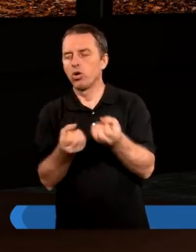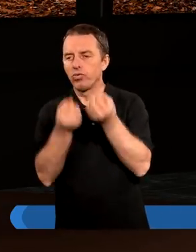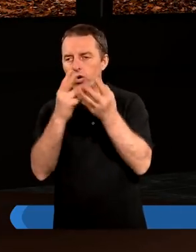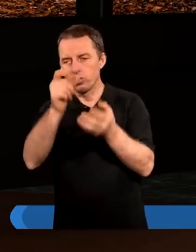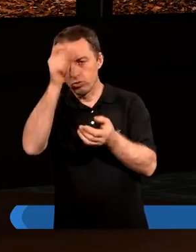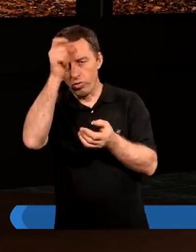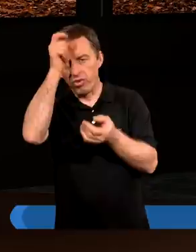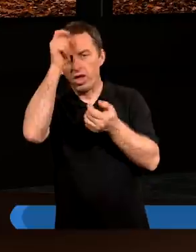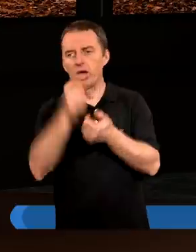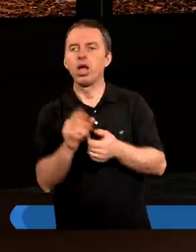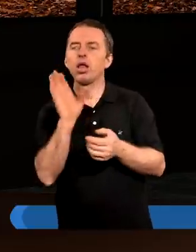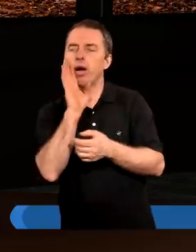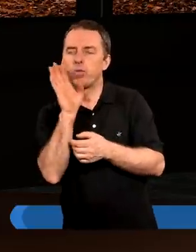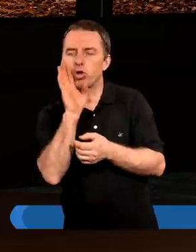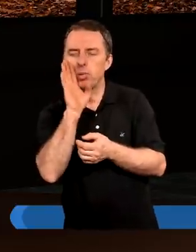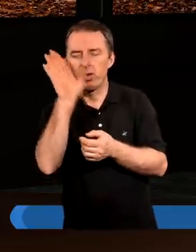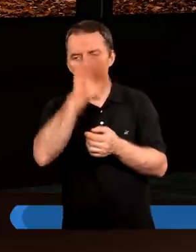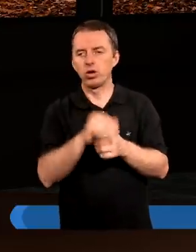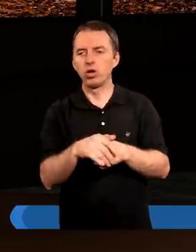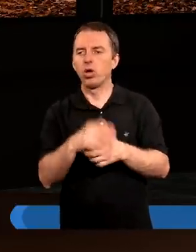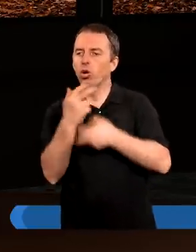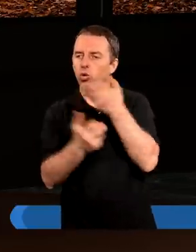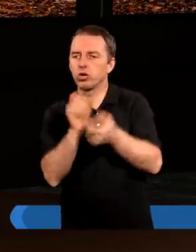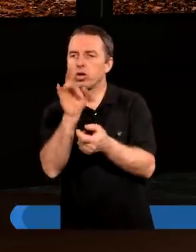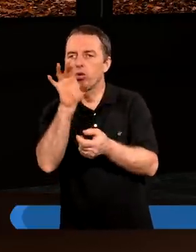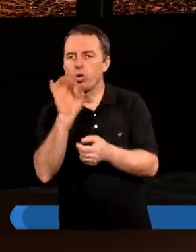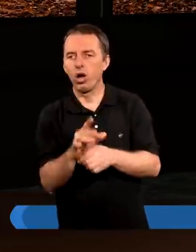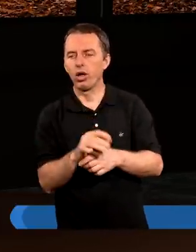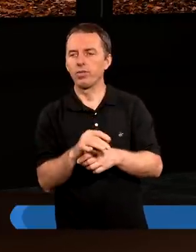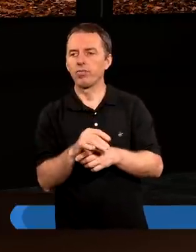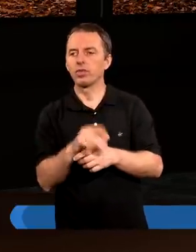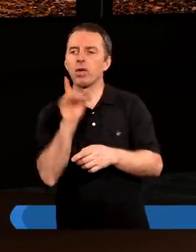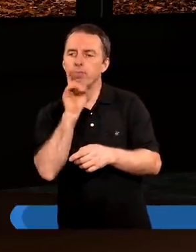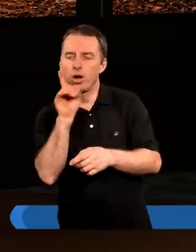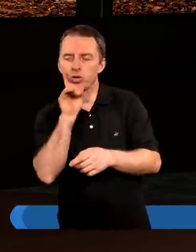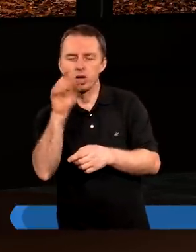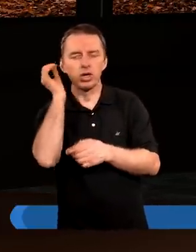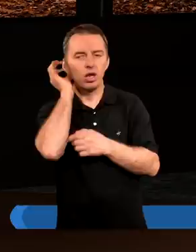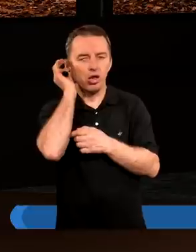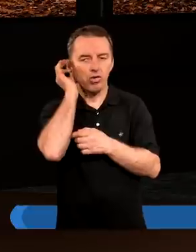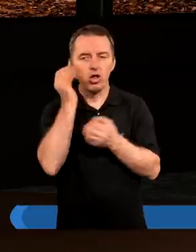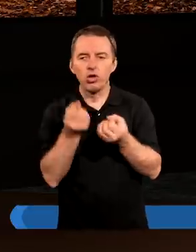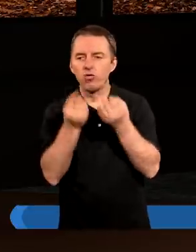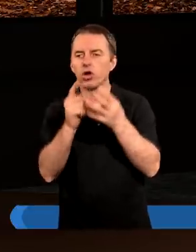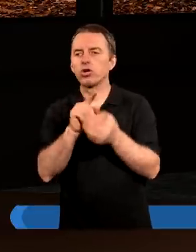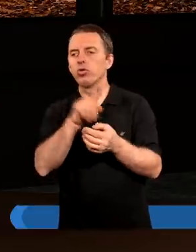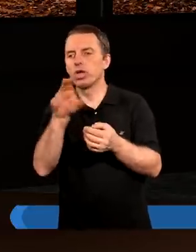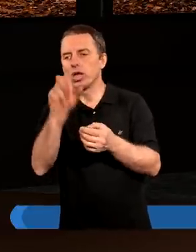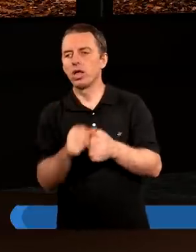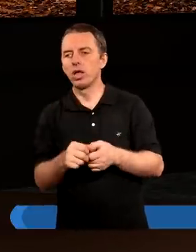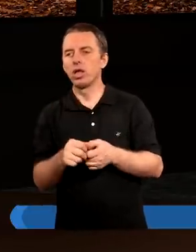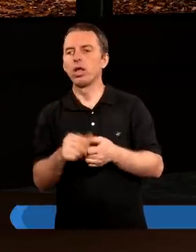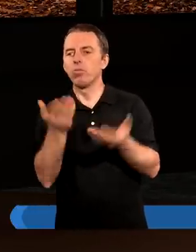stworzył człowieka na podobieństwo Boże uczynił go jako mężczyznę i niewiastę stworzył ich